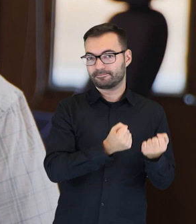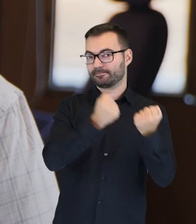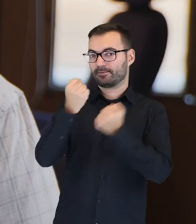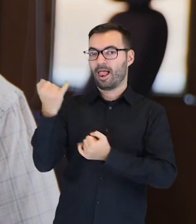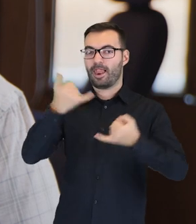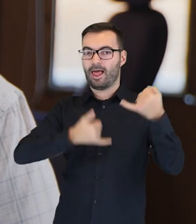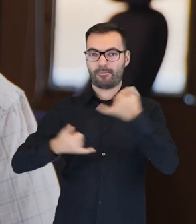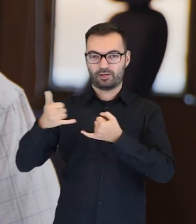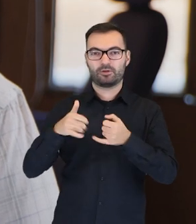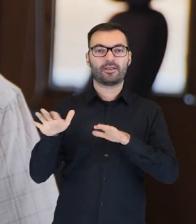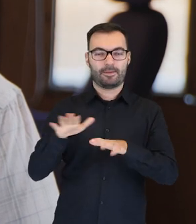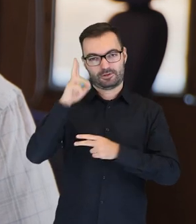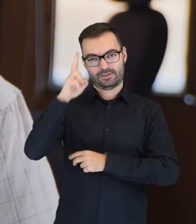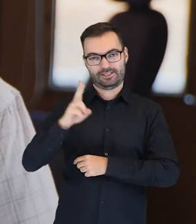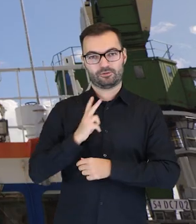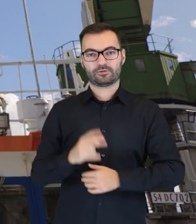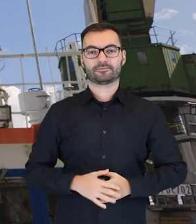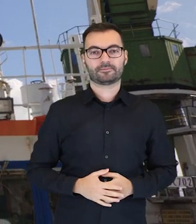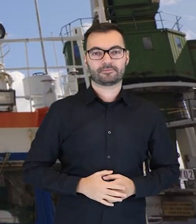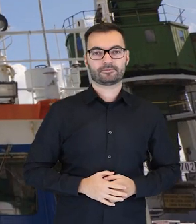zawozimy do laboratoriów w naszym instytucie.